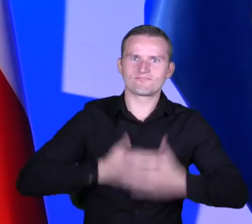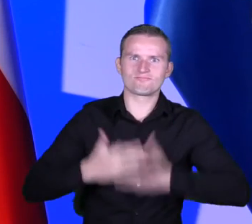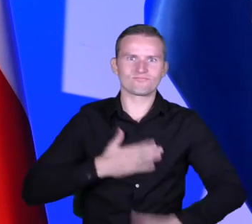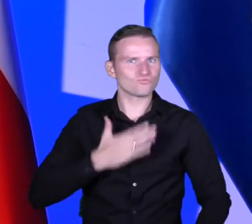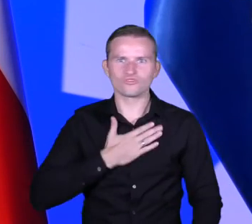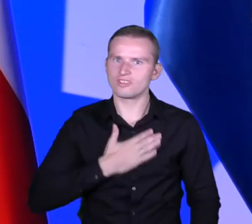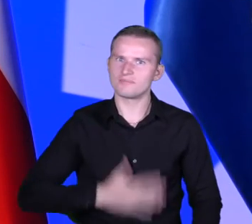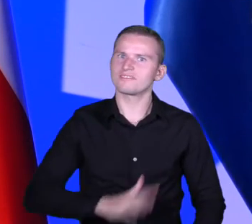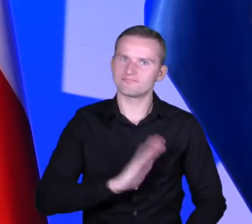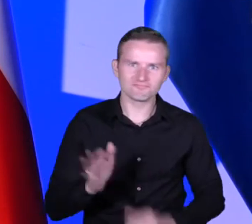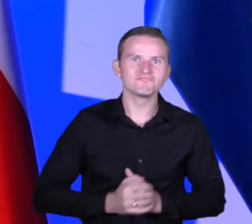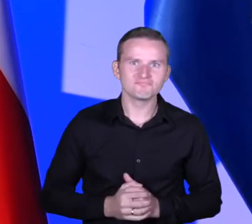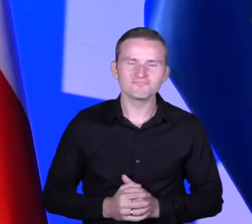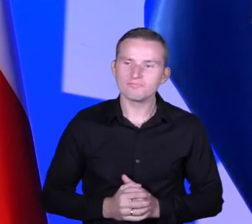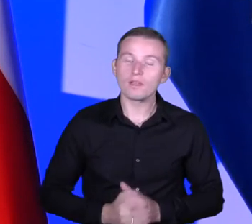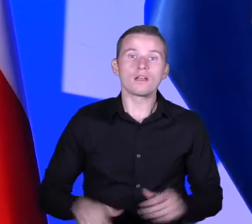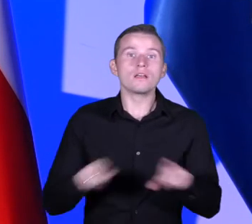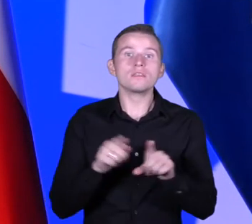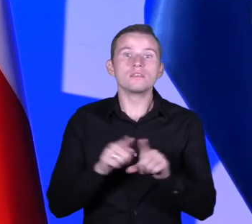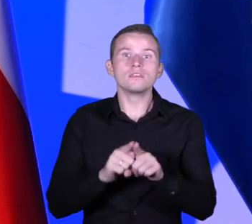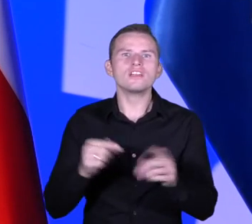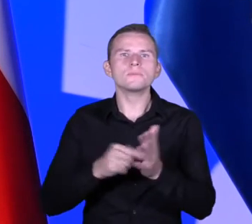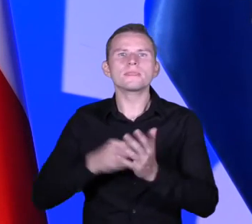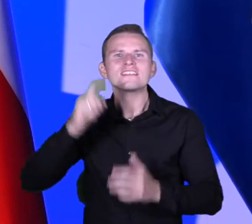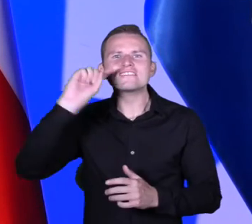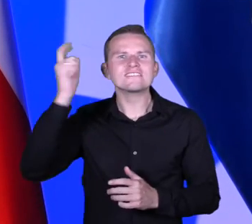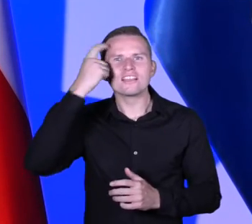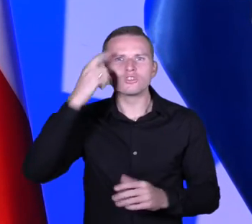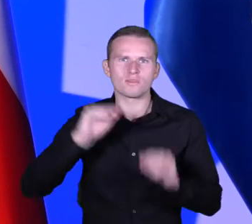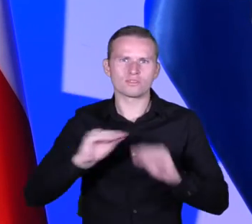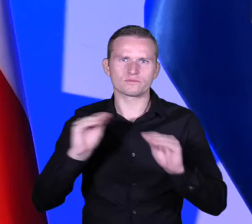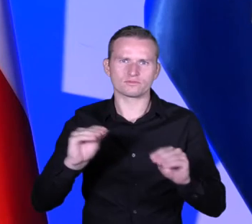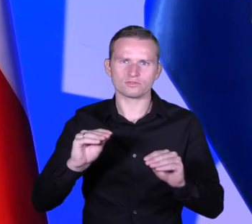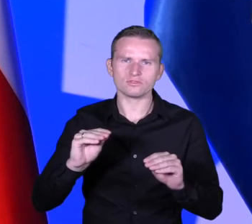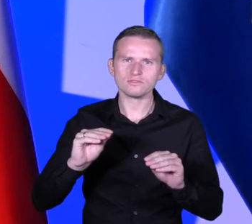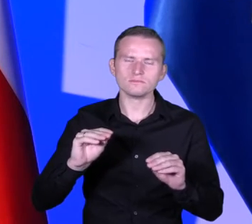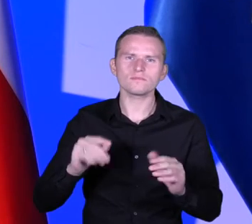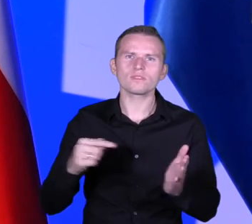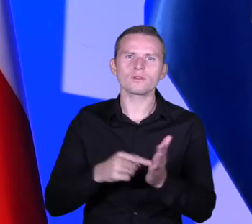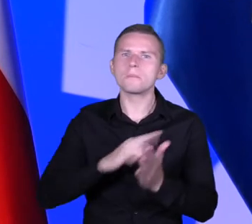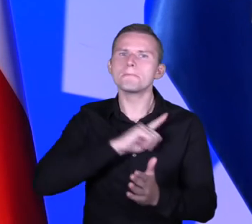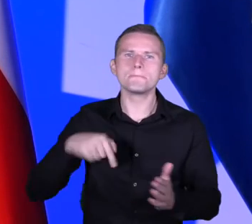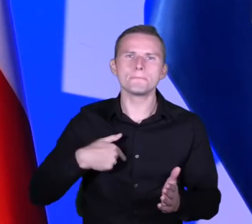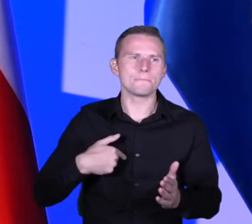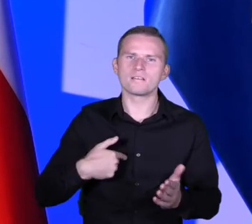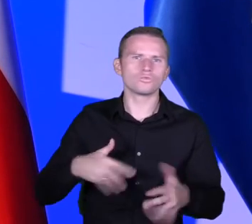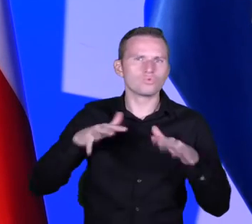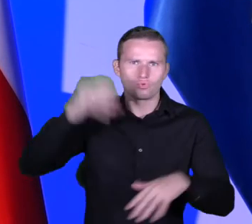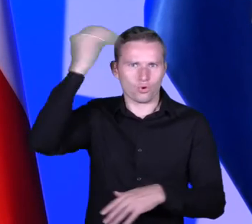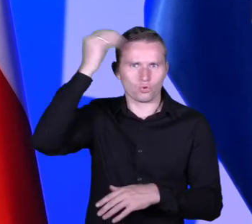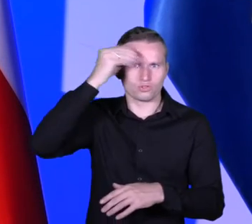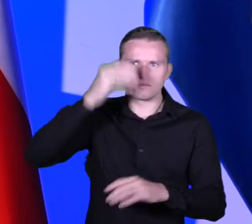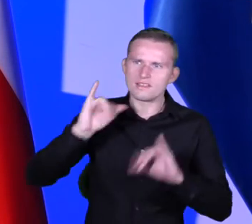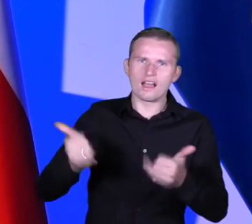przyjemnością. Po drugie, jako CEO, jako Centrum Edukacji Obywatelskiej bardzo dużo się nauczyliśmy w tym czasie o rozwijaniu kompetencji